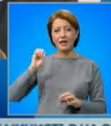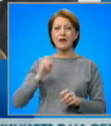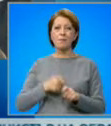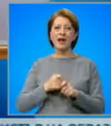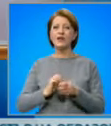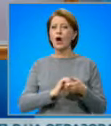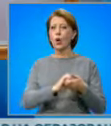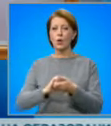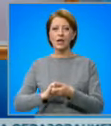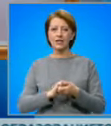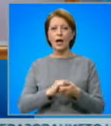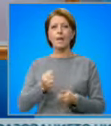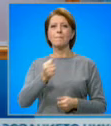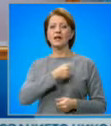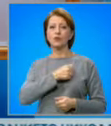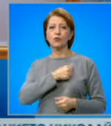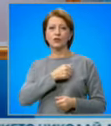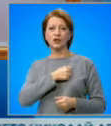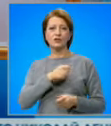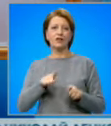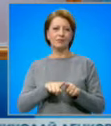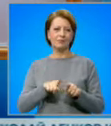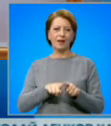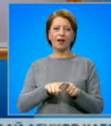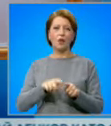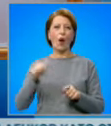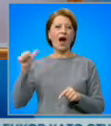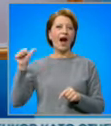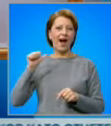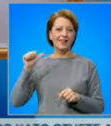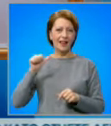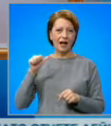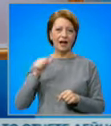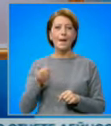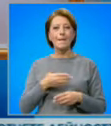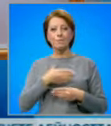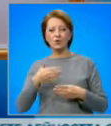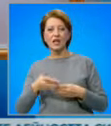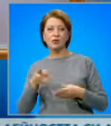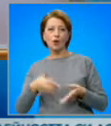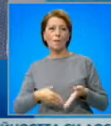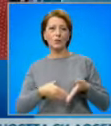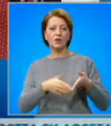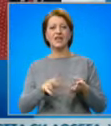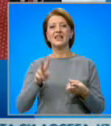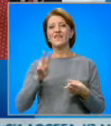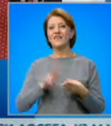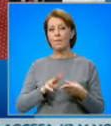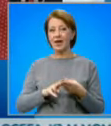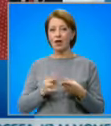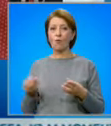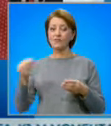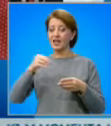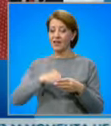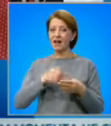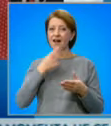с патриотични информации, като атака. А на последните избори пък подкрепи ВМРО. И дори вкара в листите на ВМРО, които